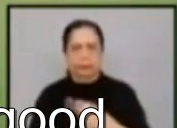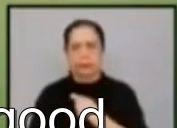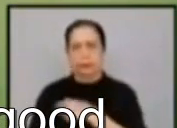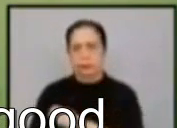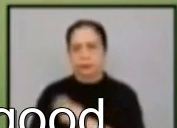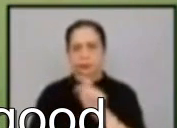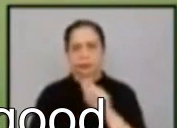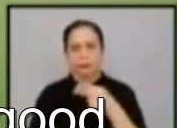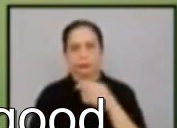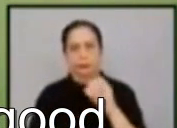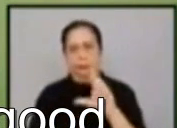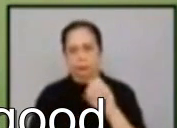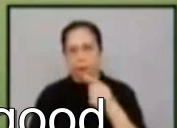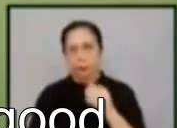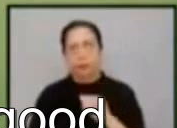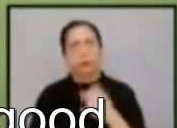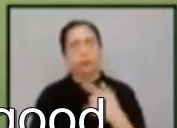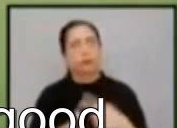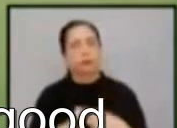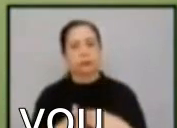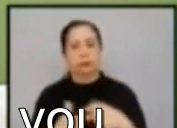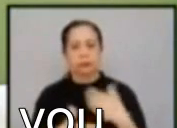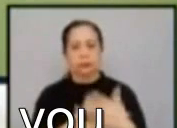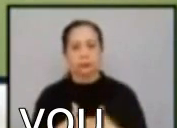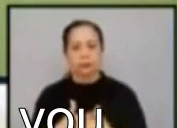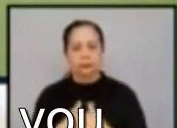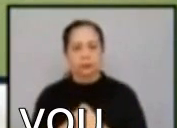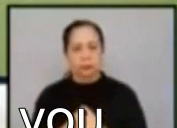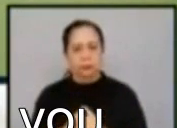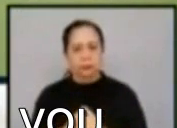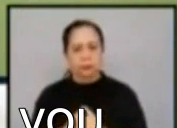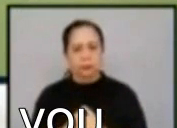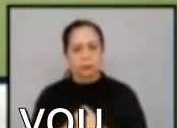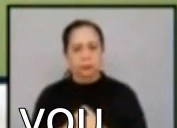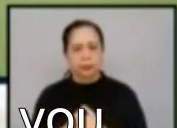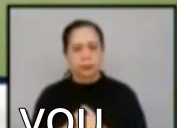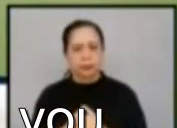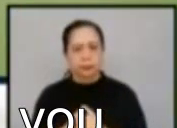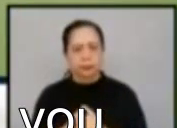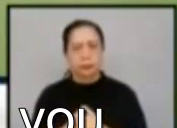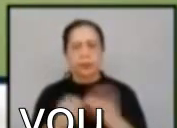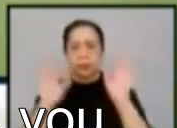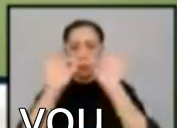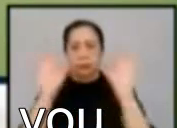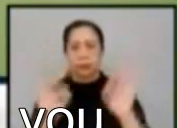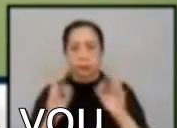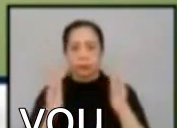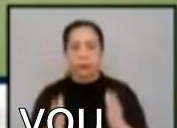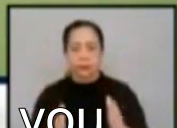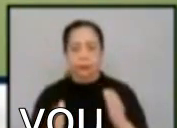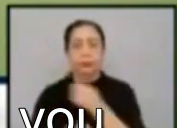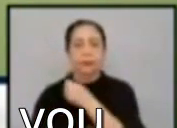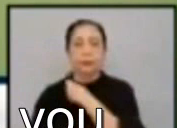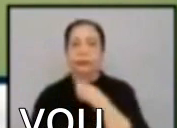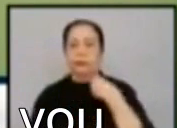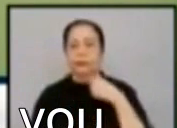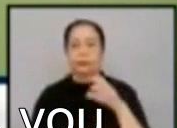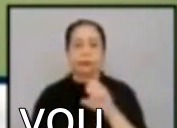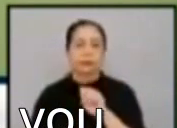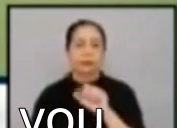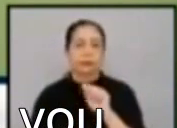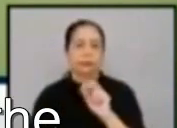Tapos, naging formator po ako sa seminaryo sa San Carlos sa